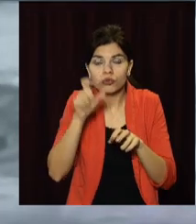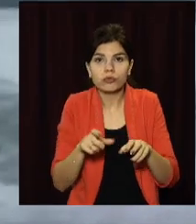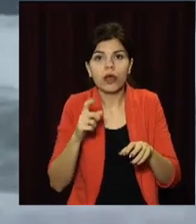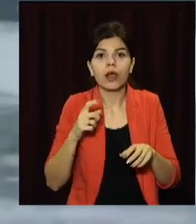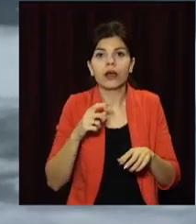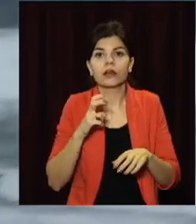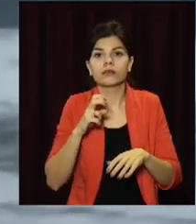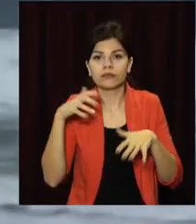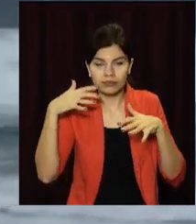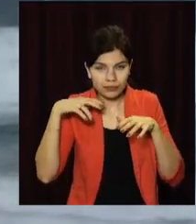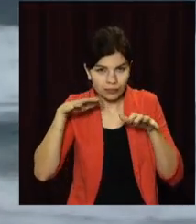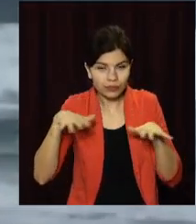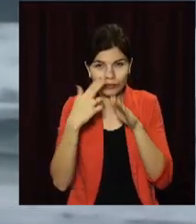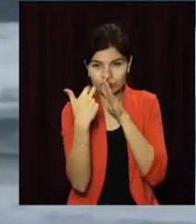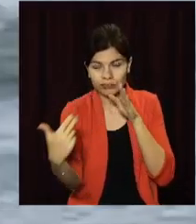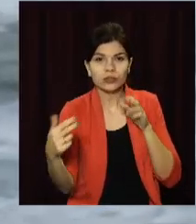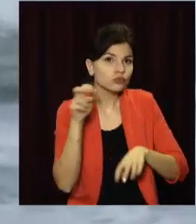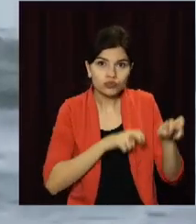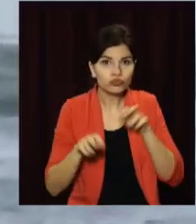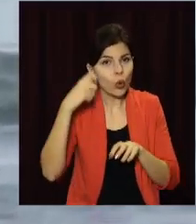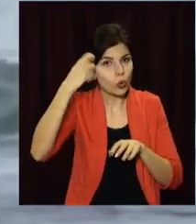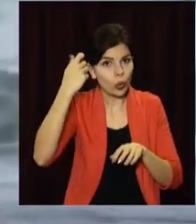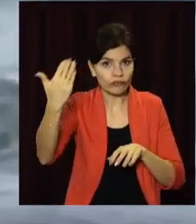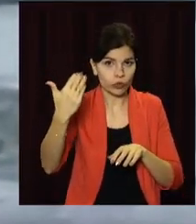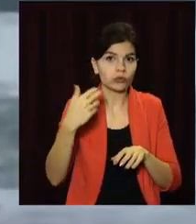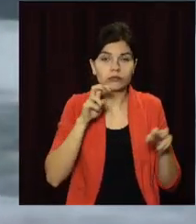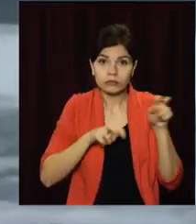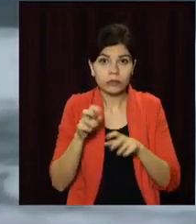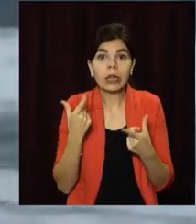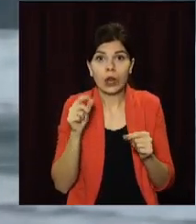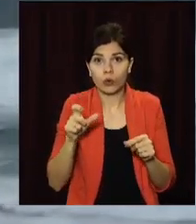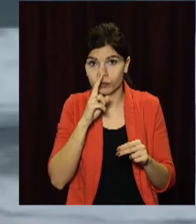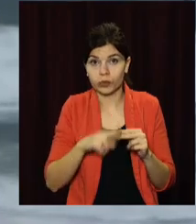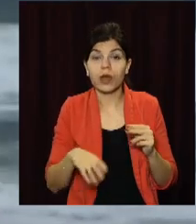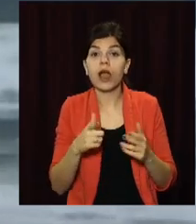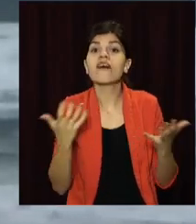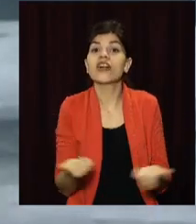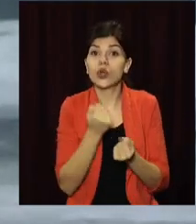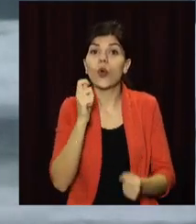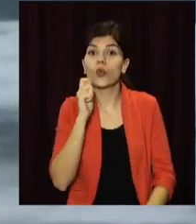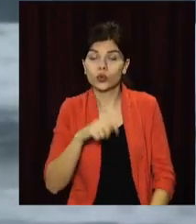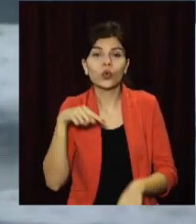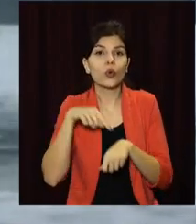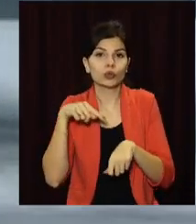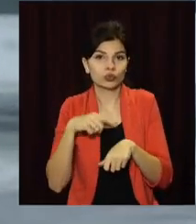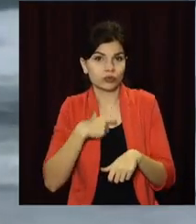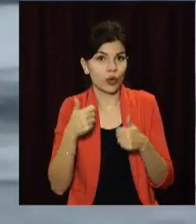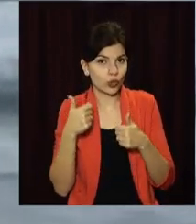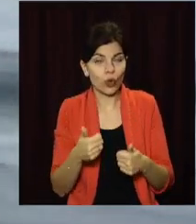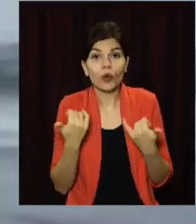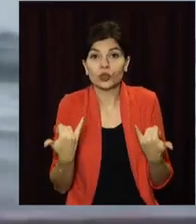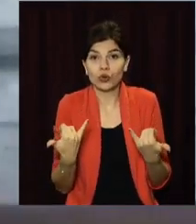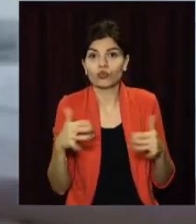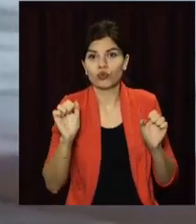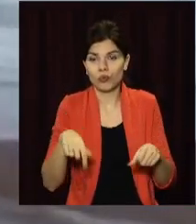берегова охорона та військово-морські сили Туреччини. Врятовані українці почуваються добре. Вже сьогодні